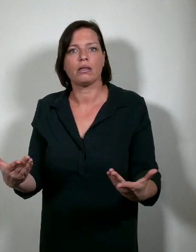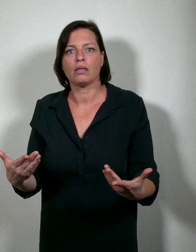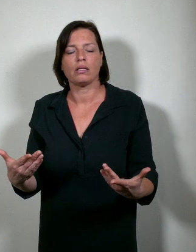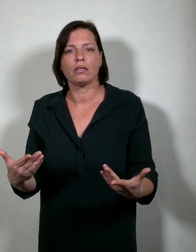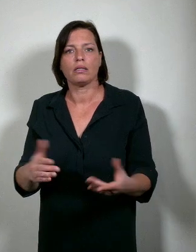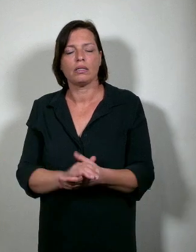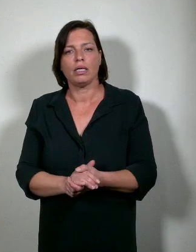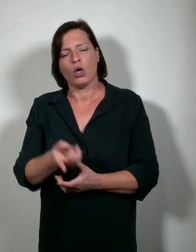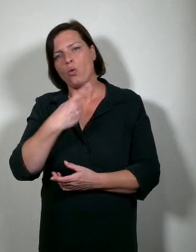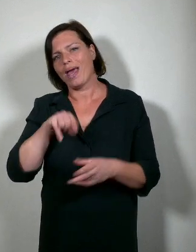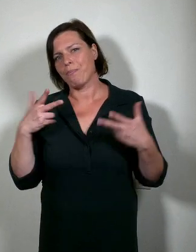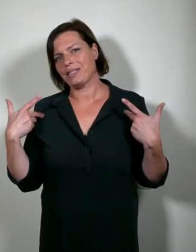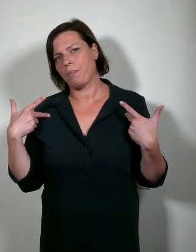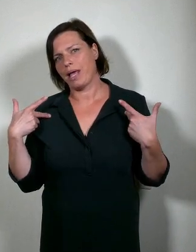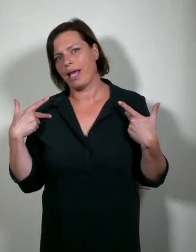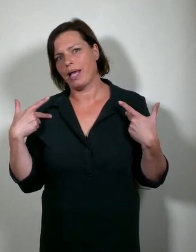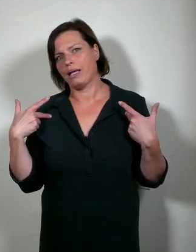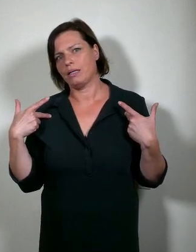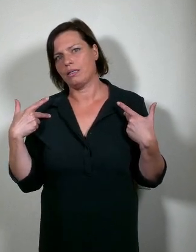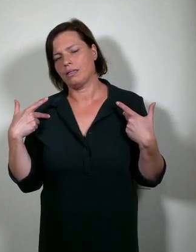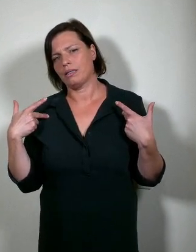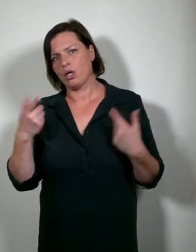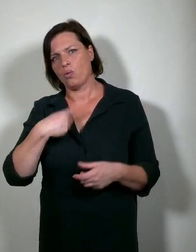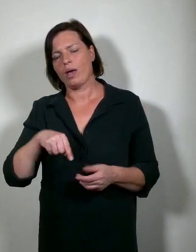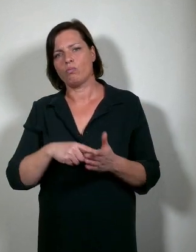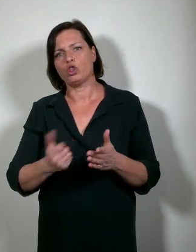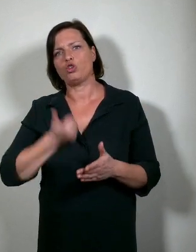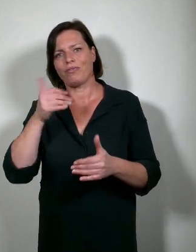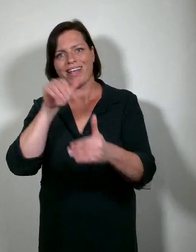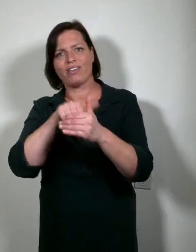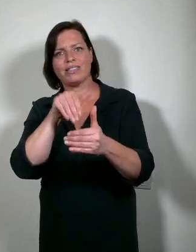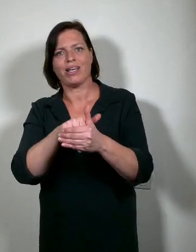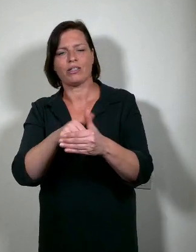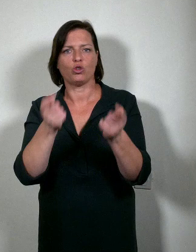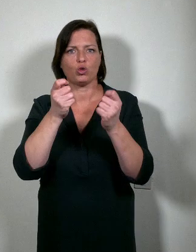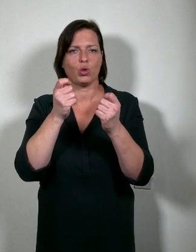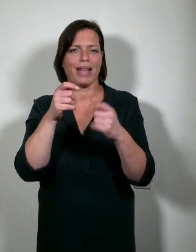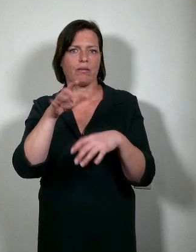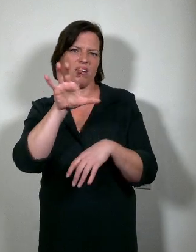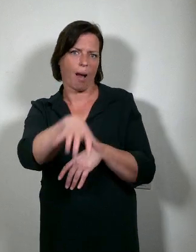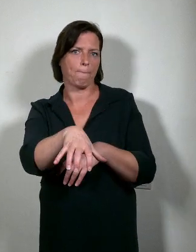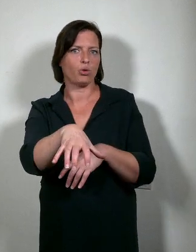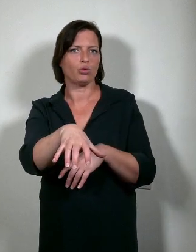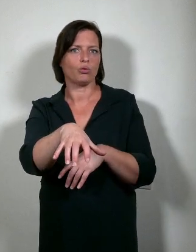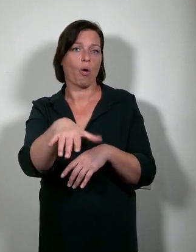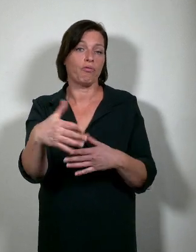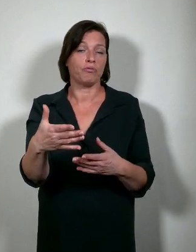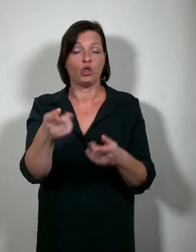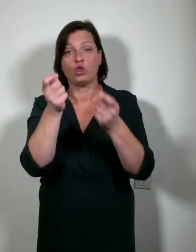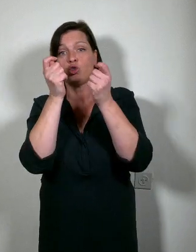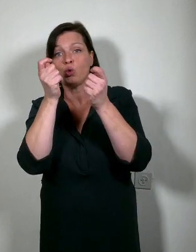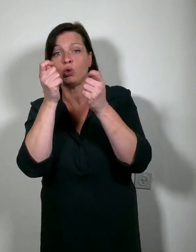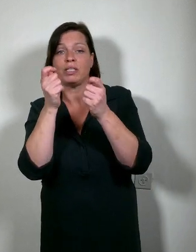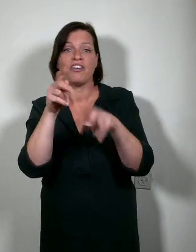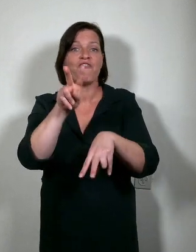Wij moeten als maatschappij durven te investeren in studentencampus of in studentvillages,